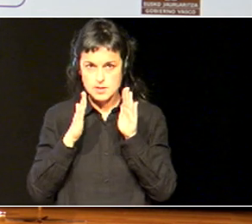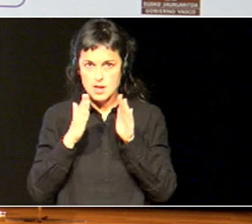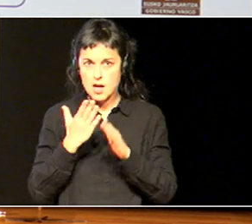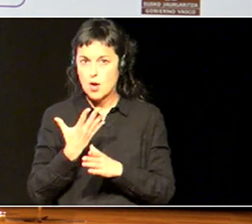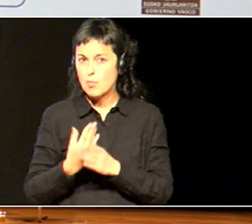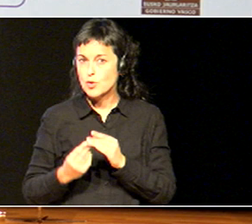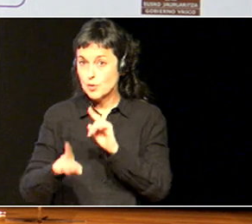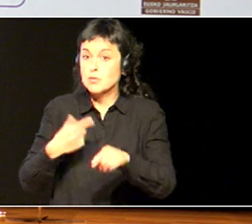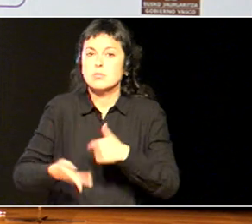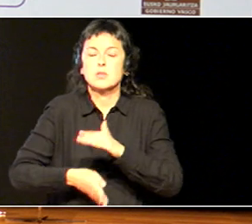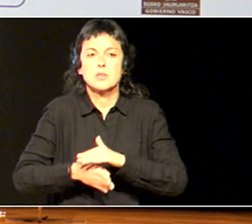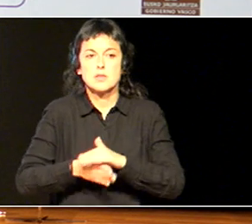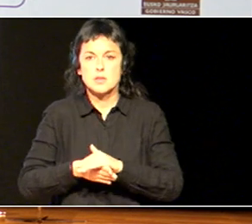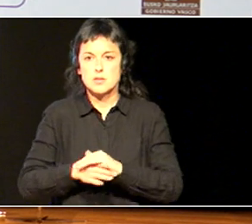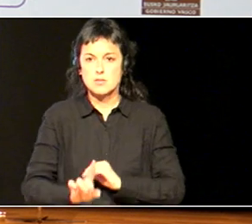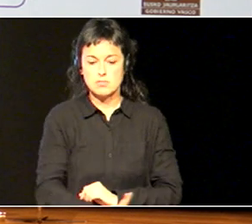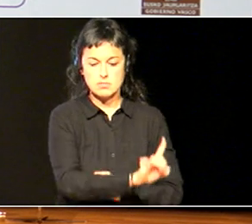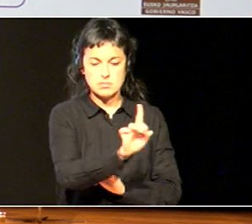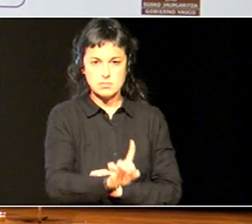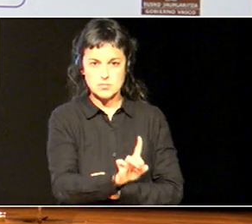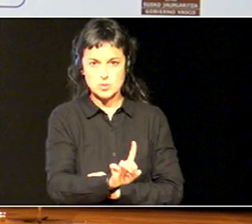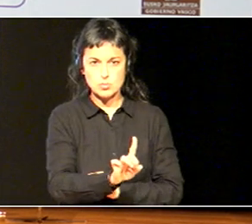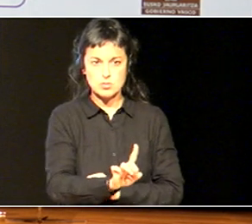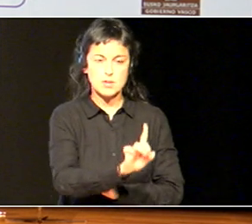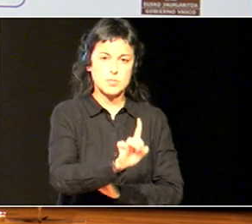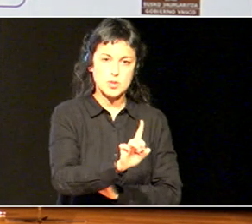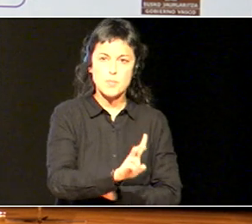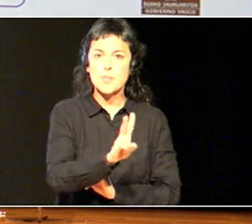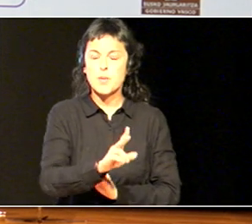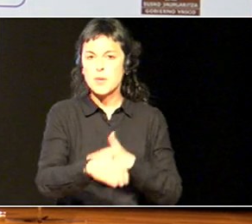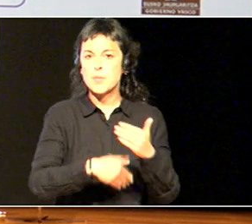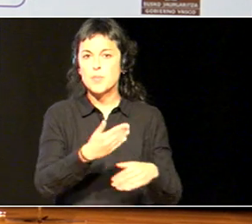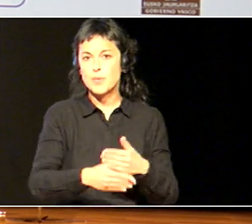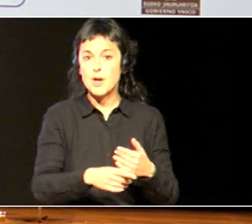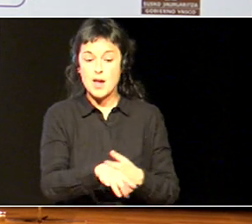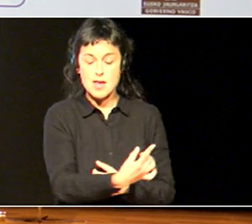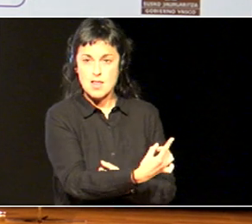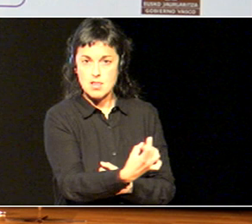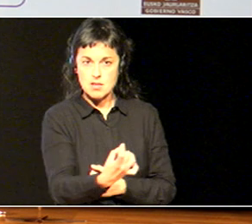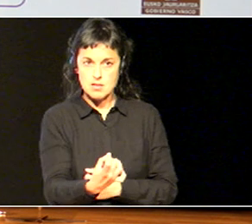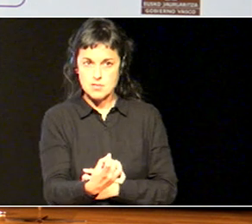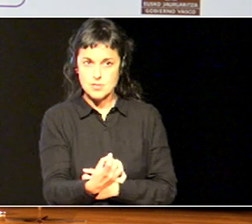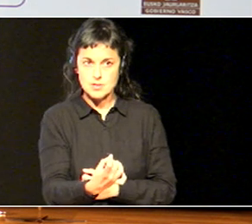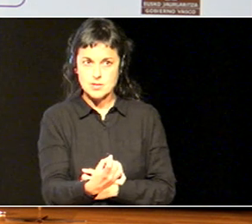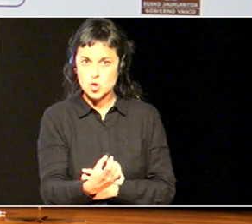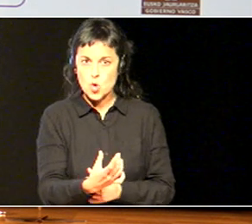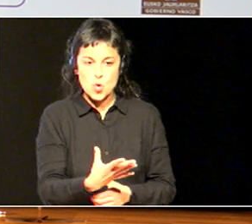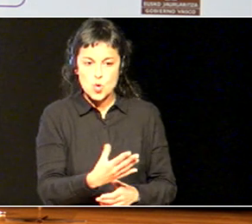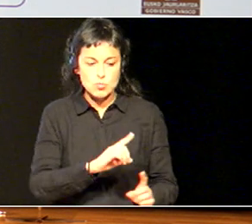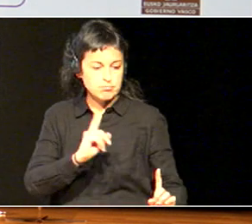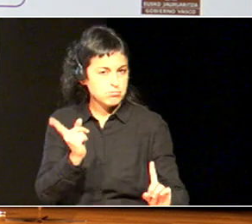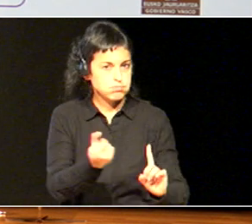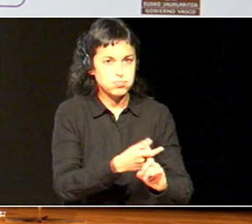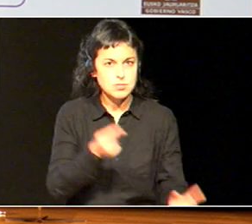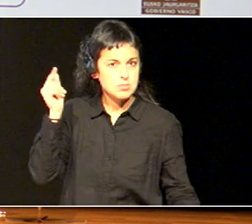lehen eskuntza lehenengo maietan ikaskultza zailtasunak dituzten ikasleak goiz autematea ezin